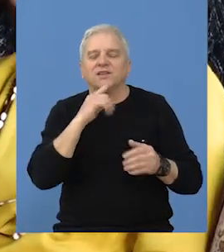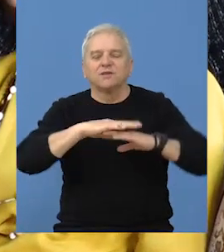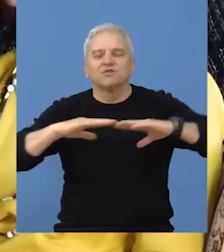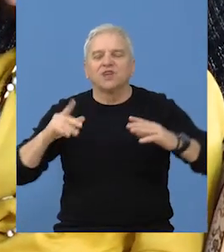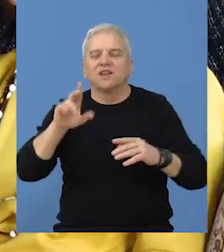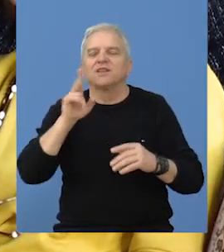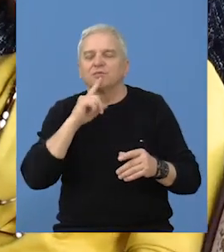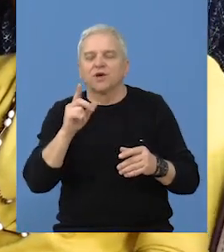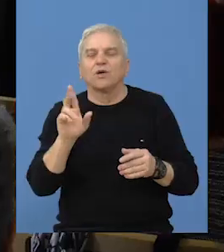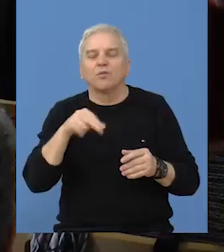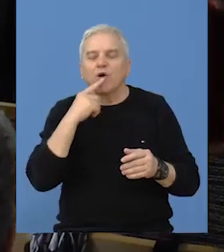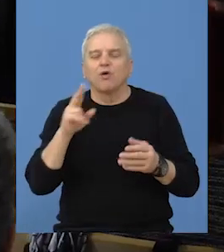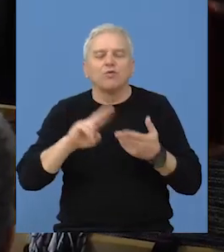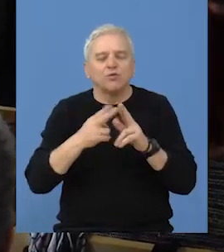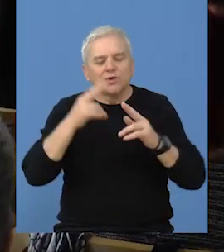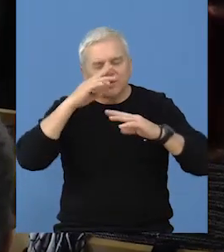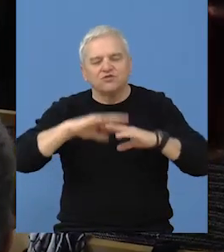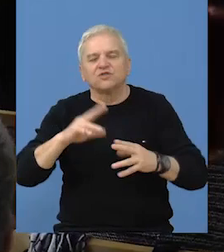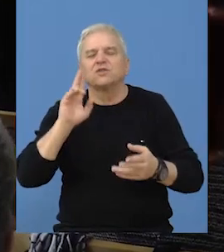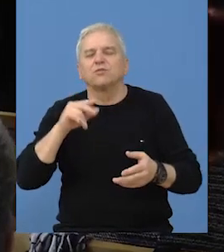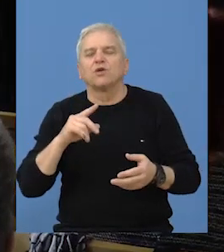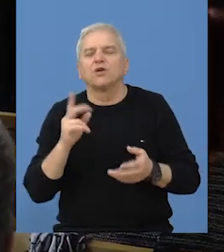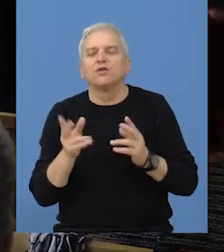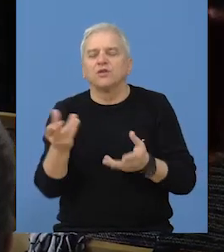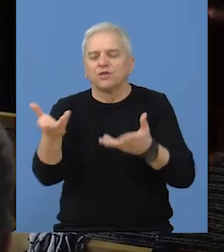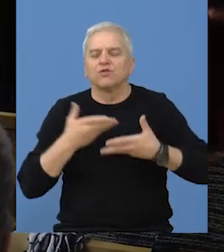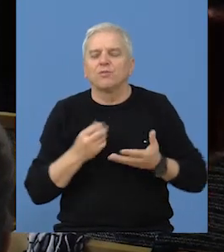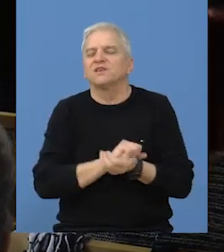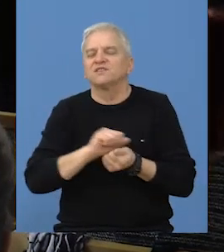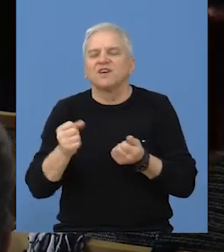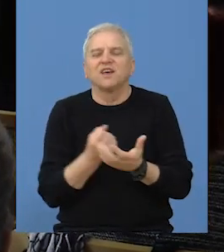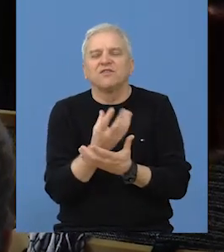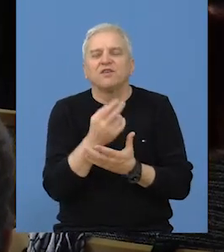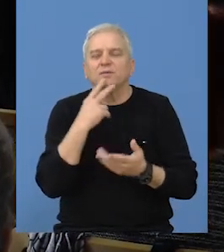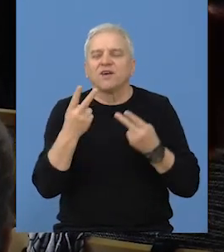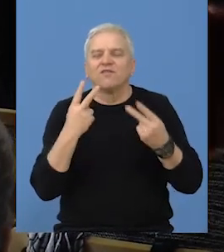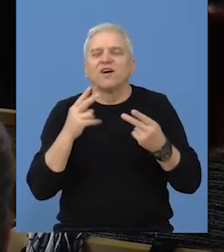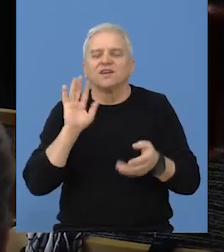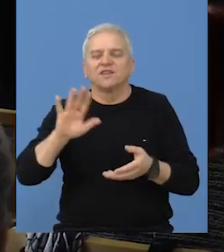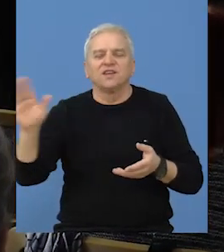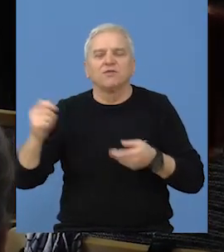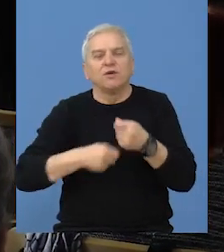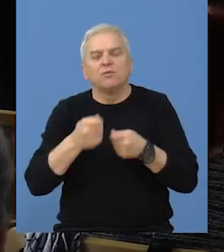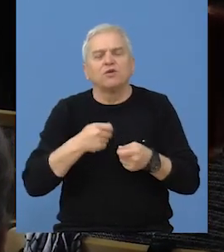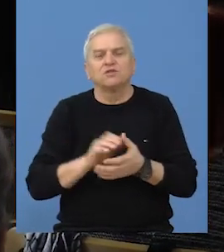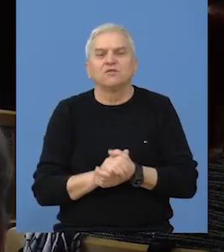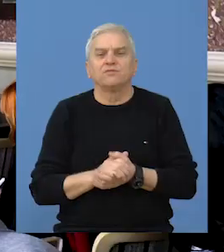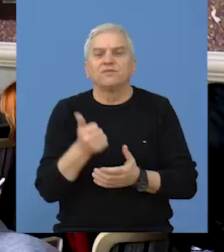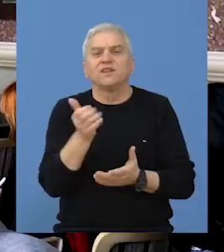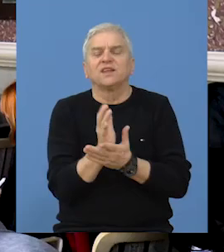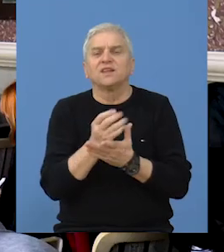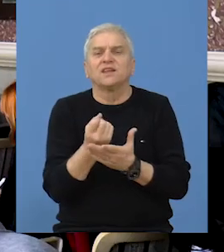šalterima preduzetnici i preduzetnice imaće mogućnost da dobiju sve informacije od značaja za njihovo poslovanje.